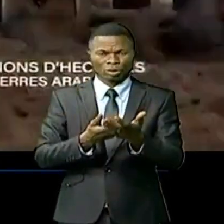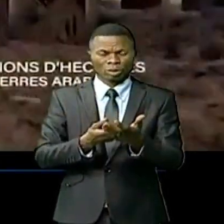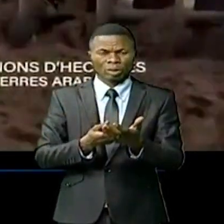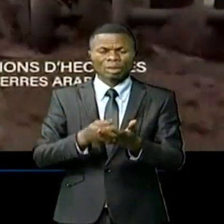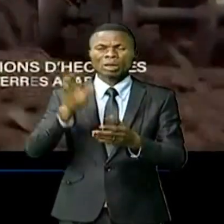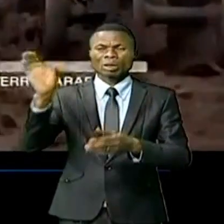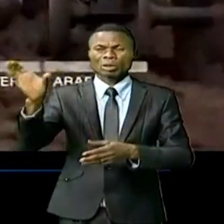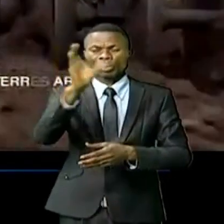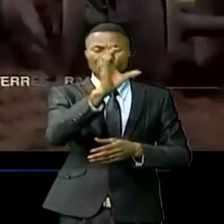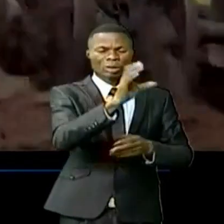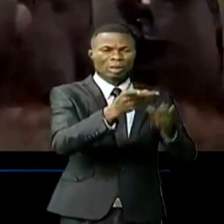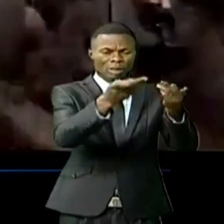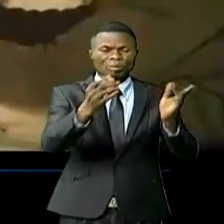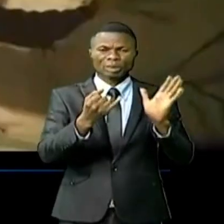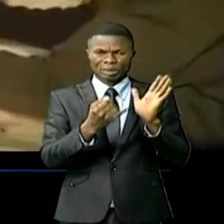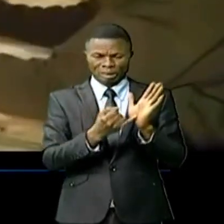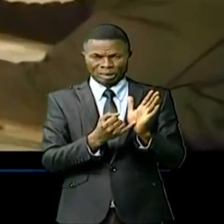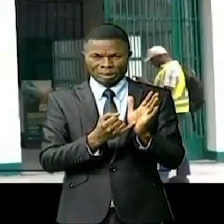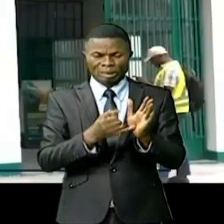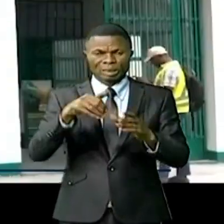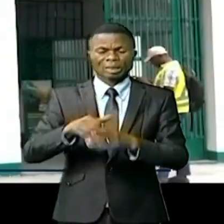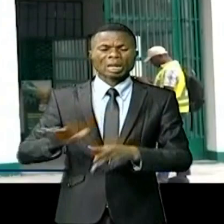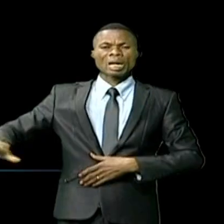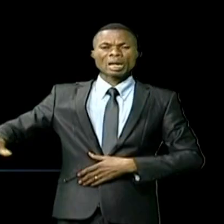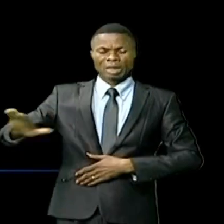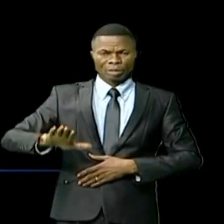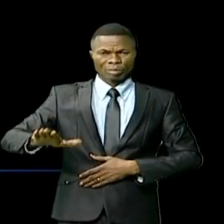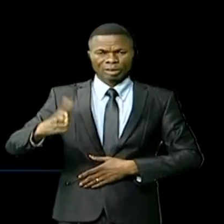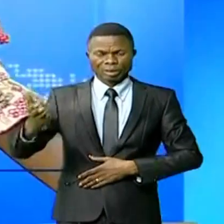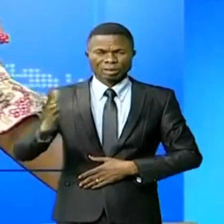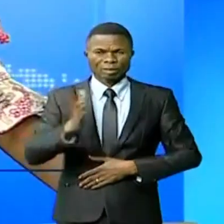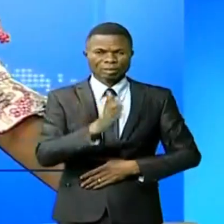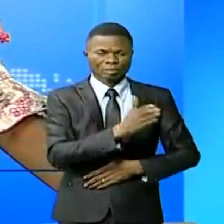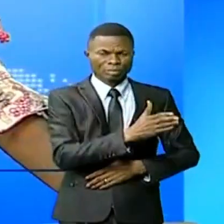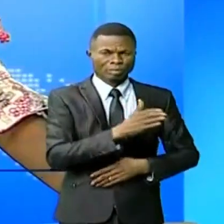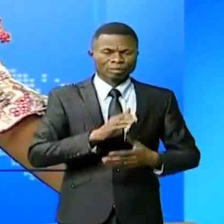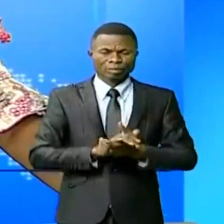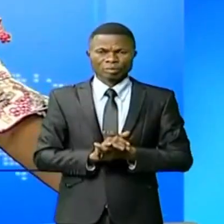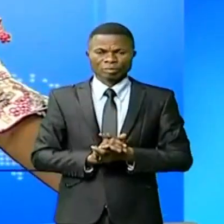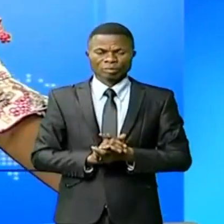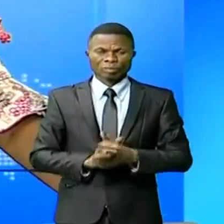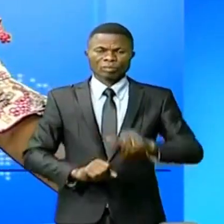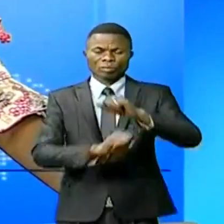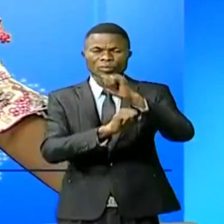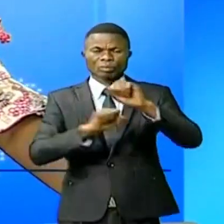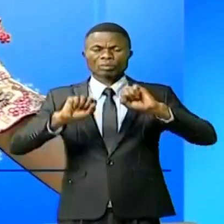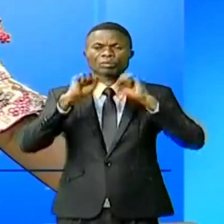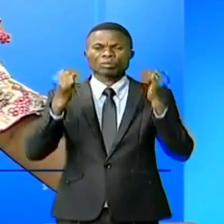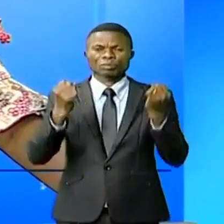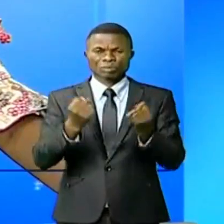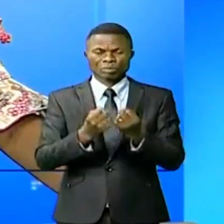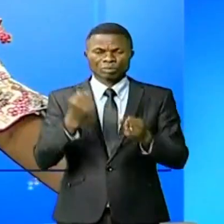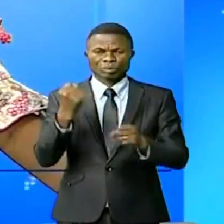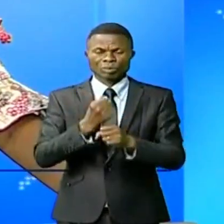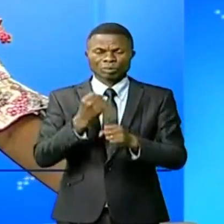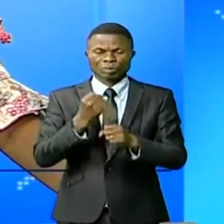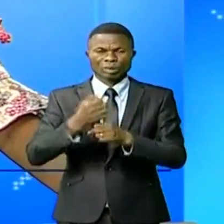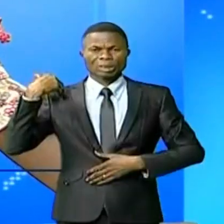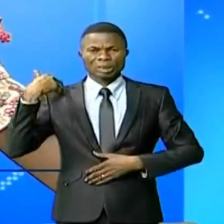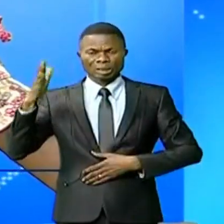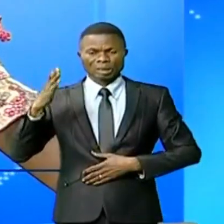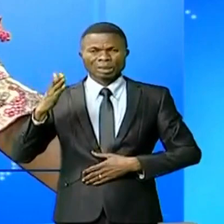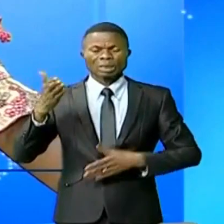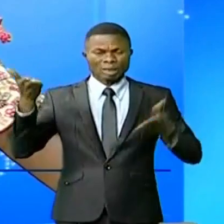six bases agricoles à travers les pays. L'assistance sociale est un service public qui